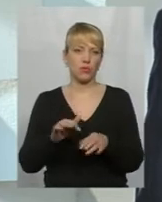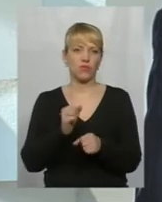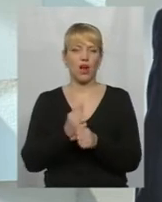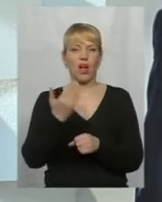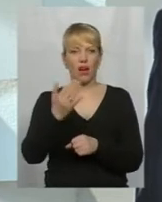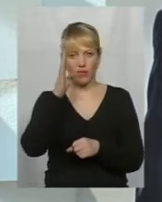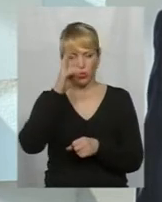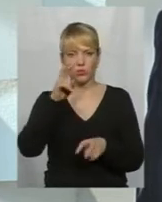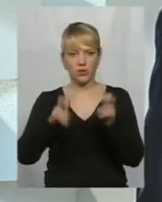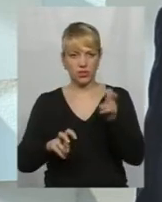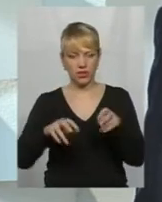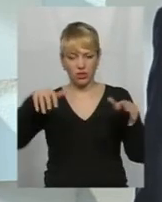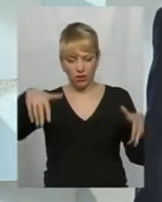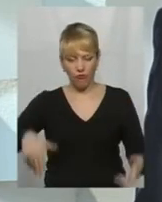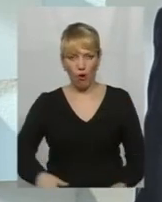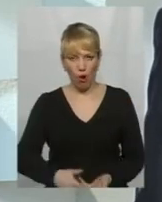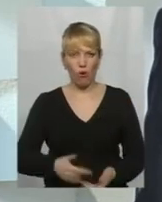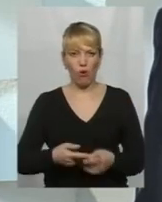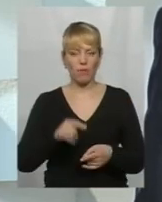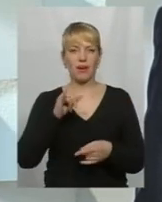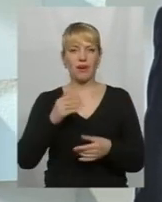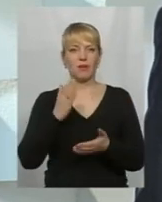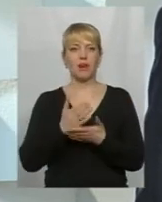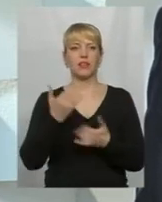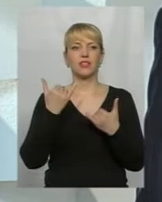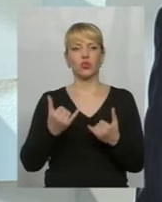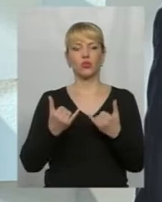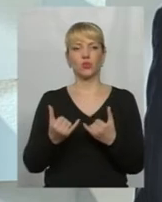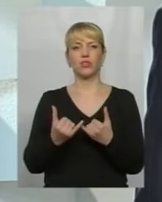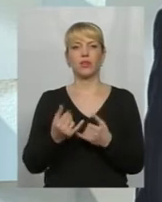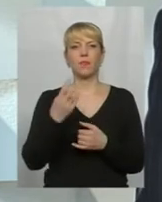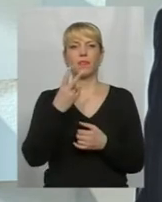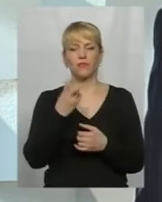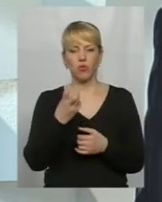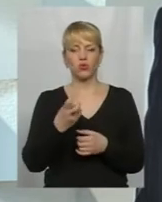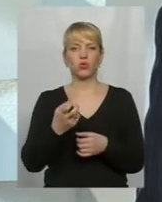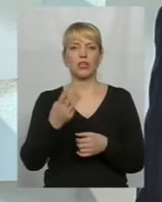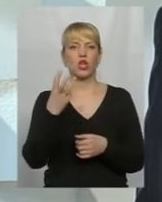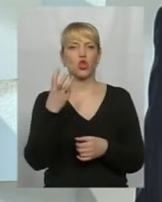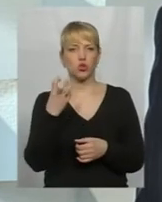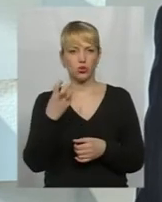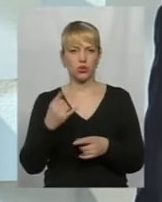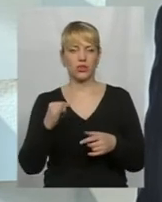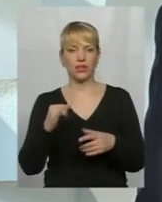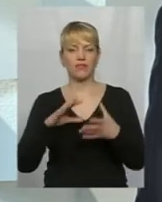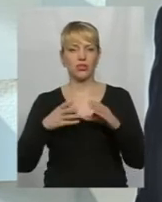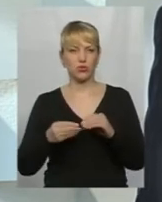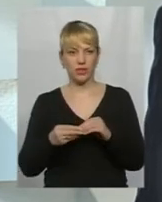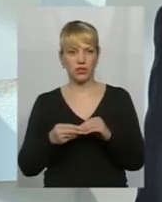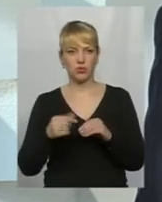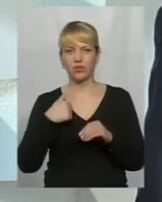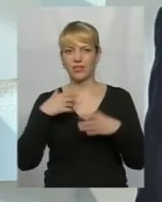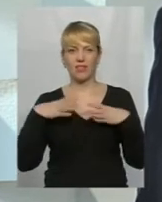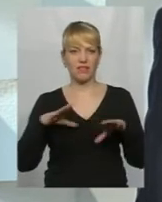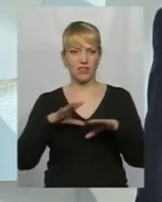хлопці сидіть в окопах, ви хлопці маєте сьогодні 200-300, і в результаті в нас не